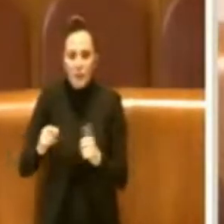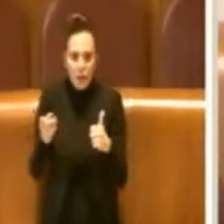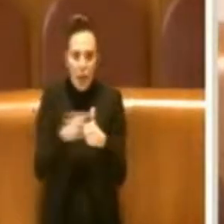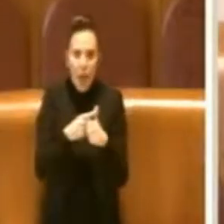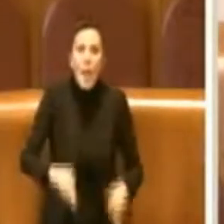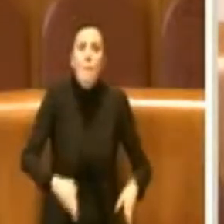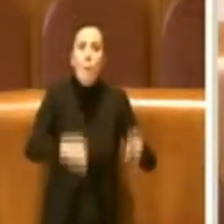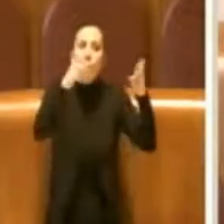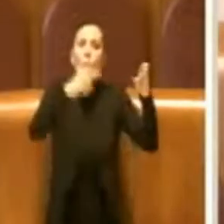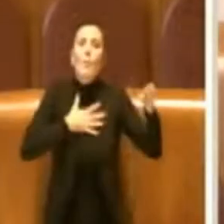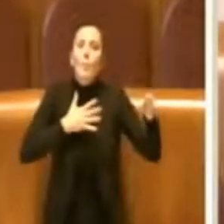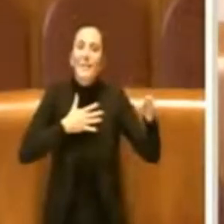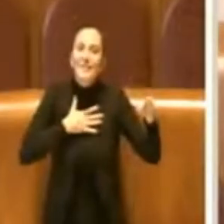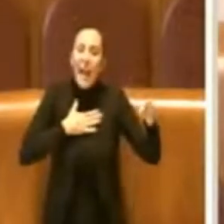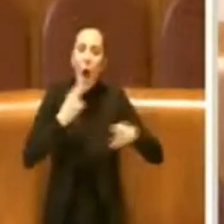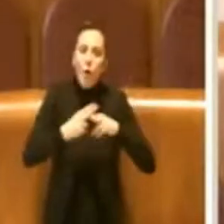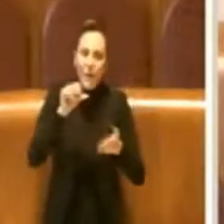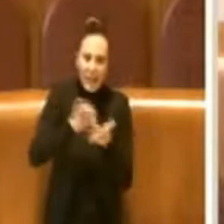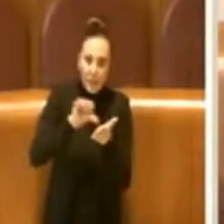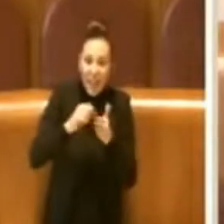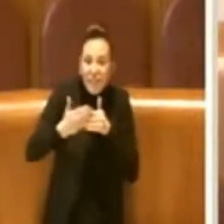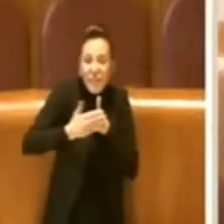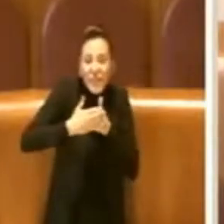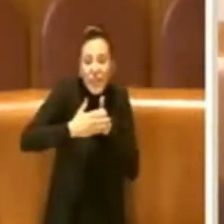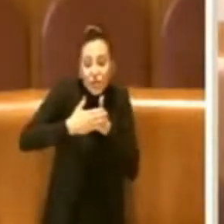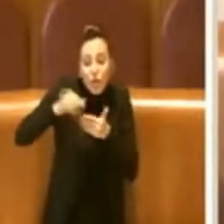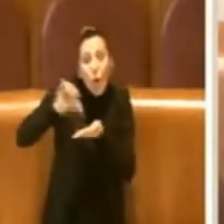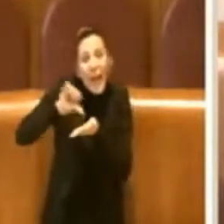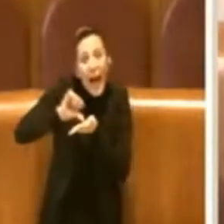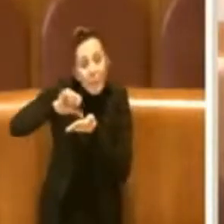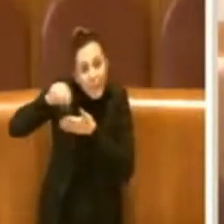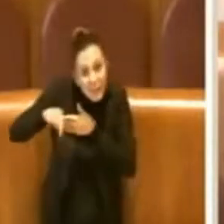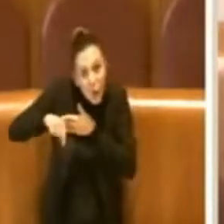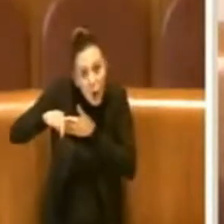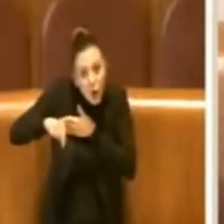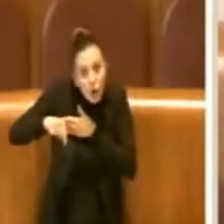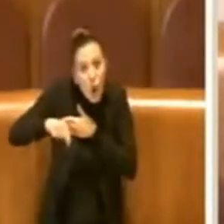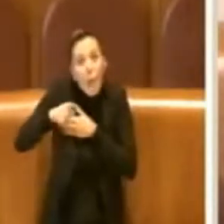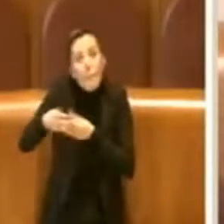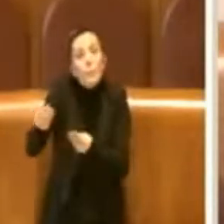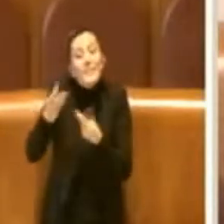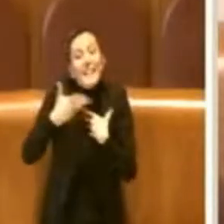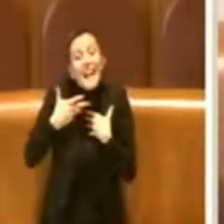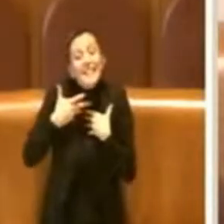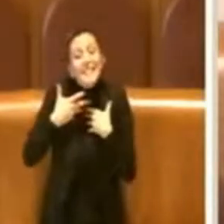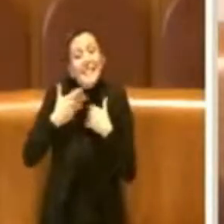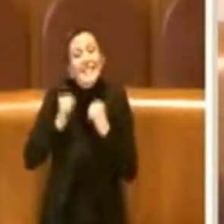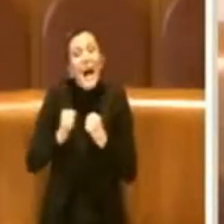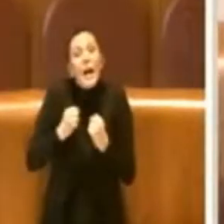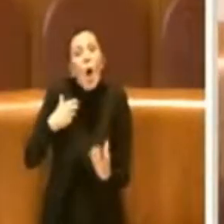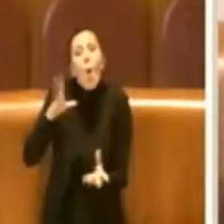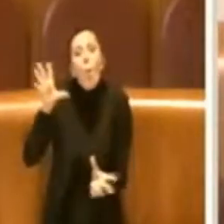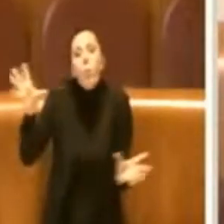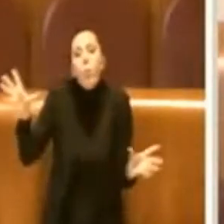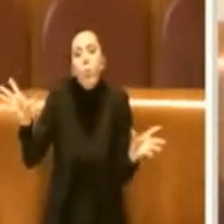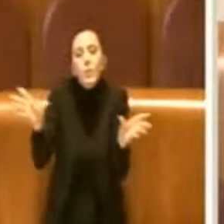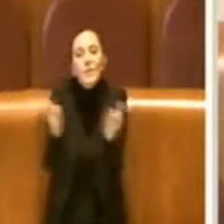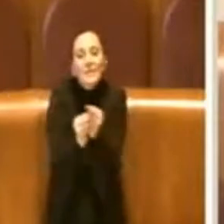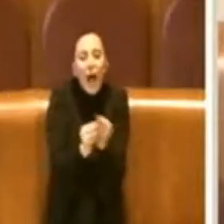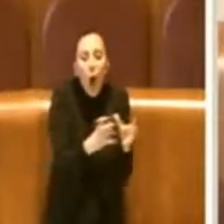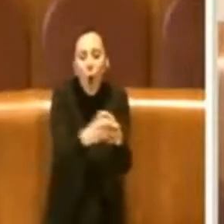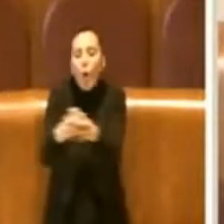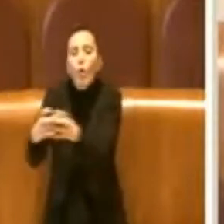immobile di proprietà di Roma Capitale nelle immediate vicinanze del Campidoglio e che consentisse per quanto possibile l'unità dei gruppi capitolini.